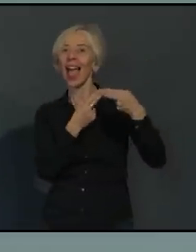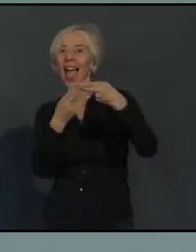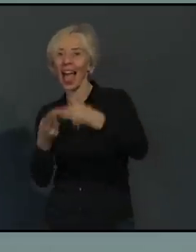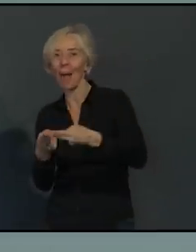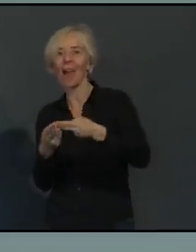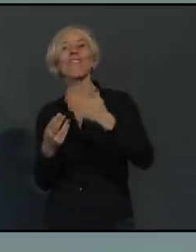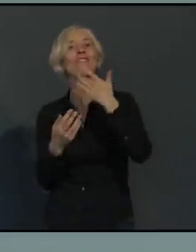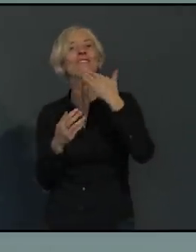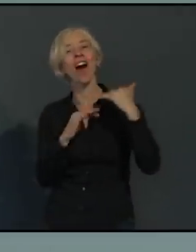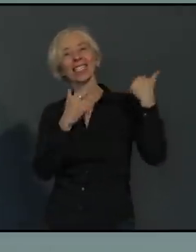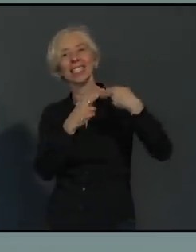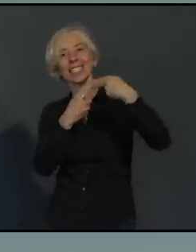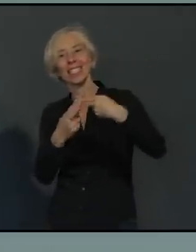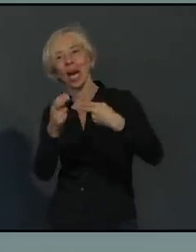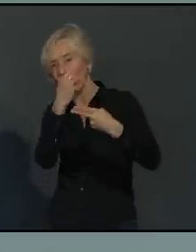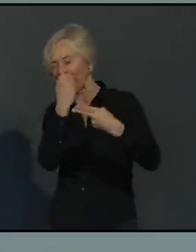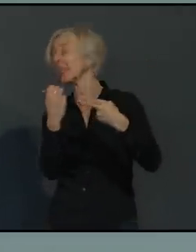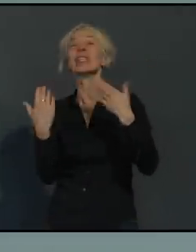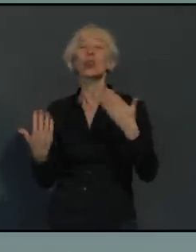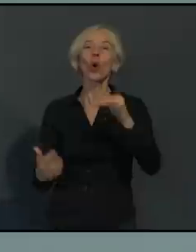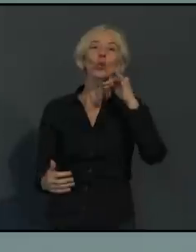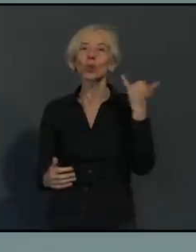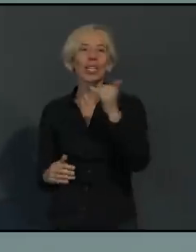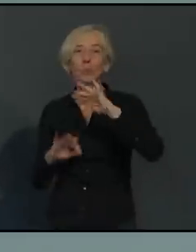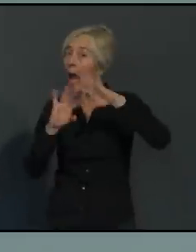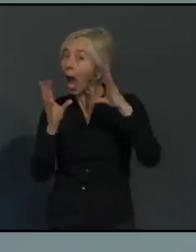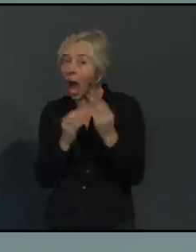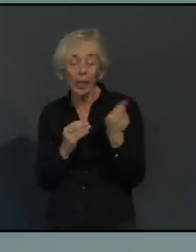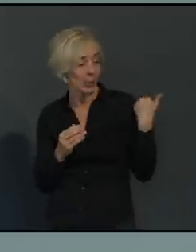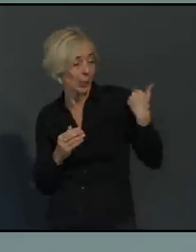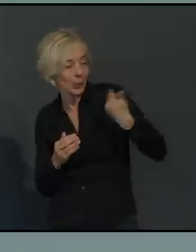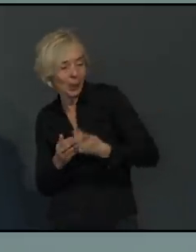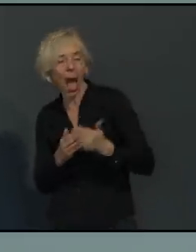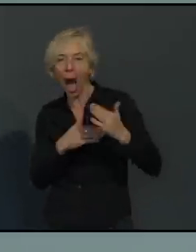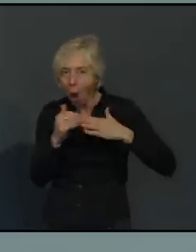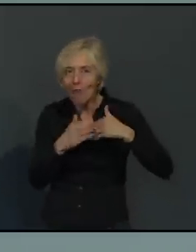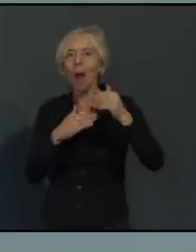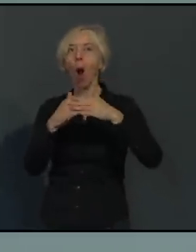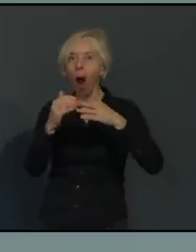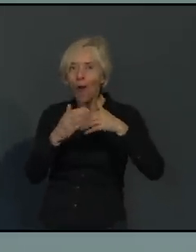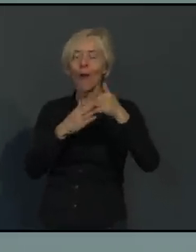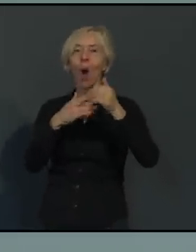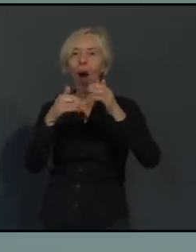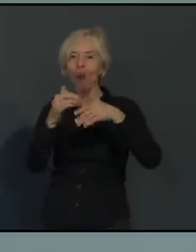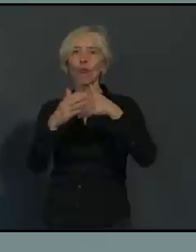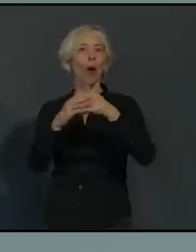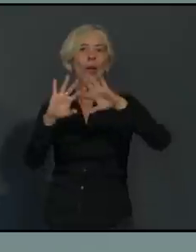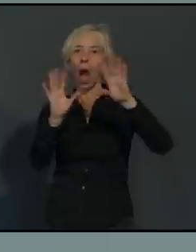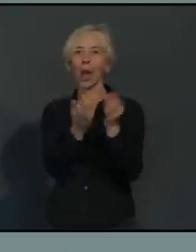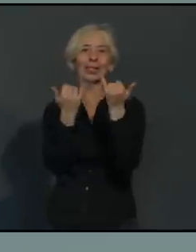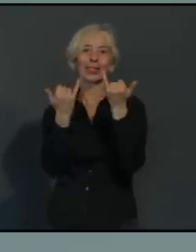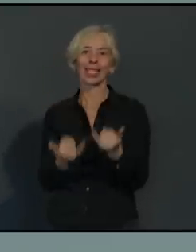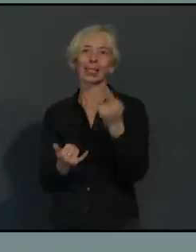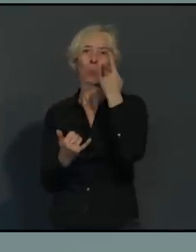wollte, auch als Tourismusdestination, all das findet momentan nicht statt. Und gleichzeitig schlagen zwei